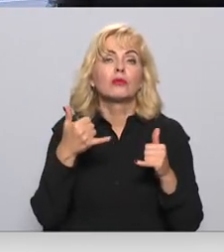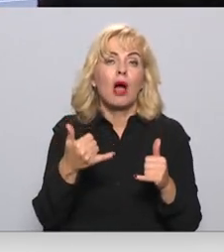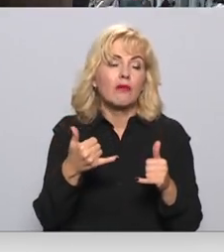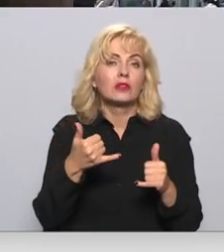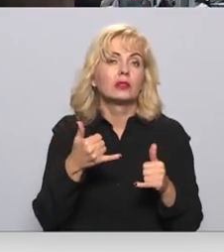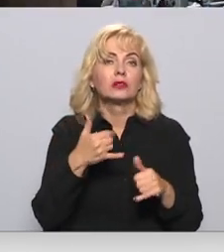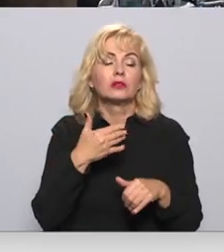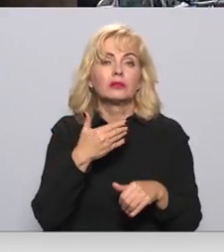Ingus Graudiņš, Latvijas televīzija.